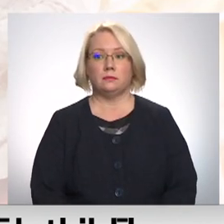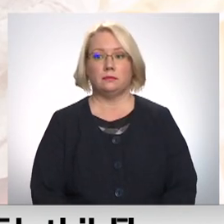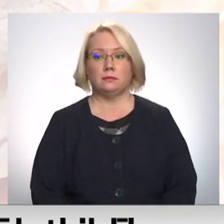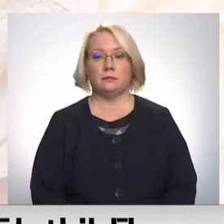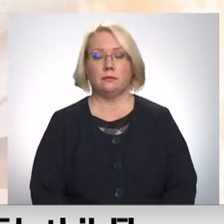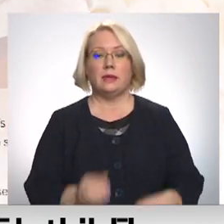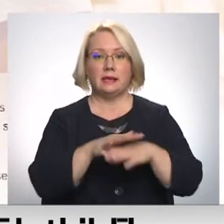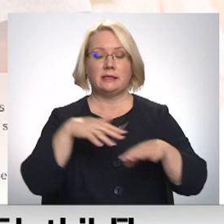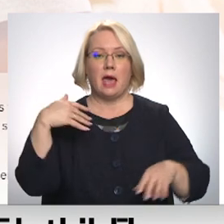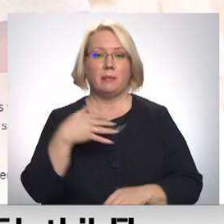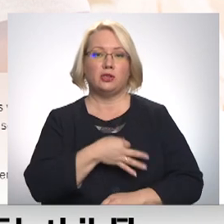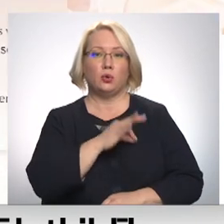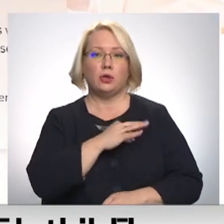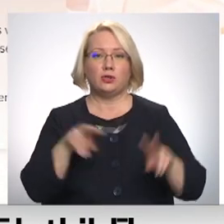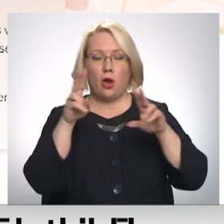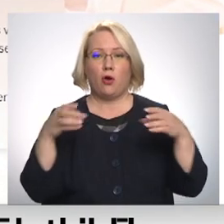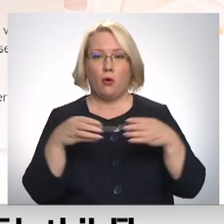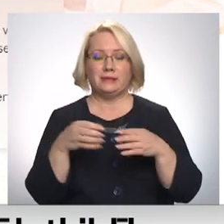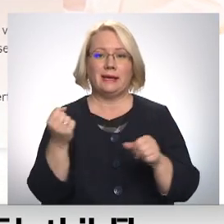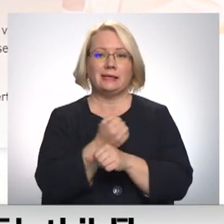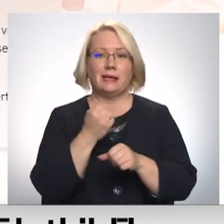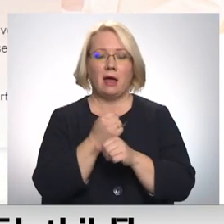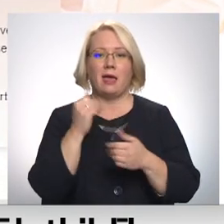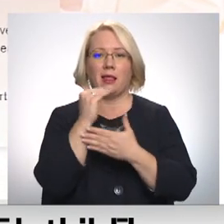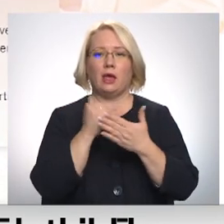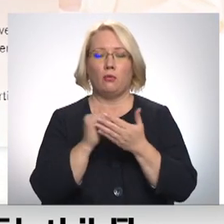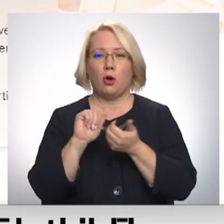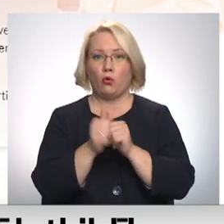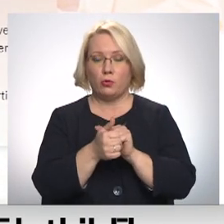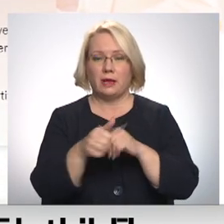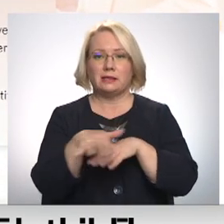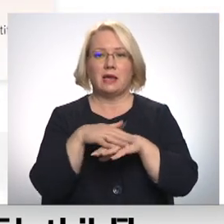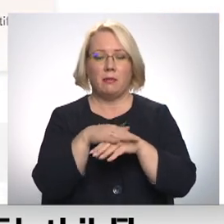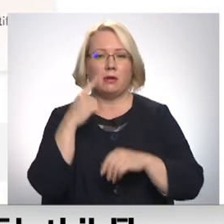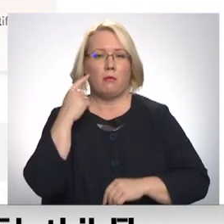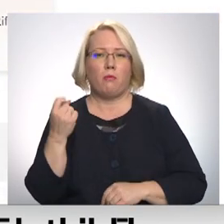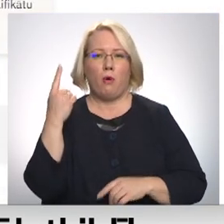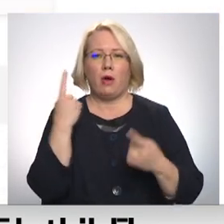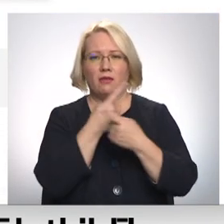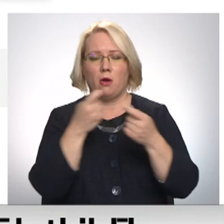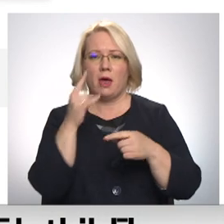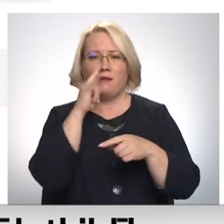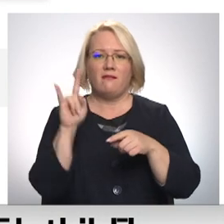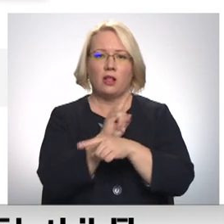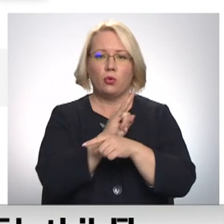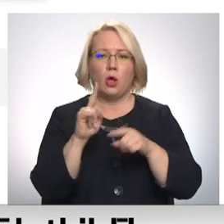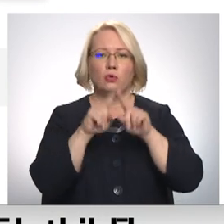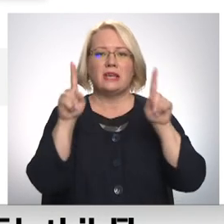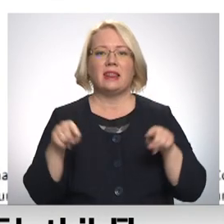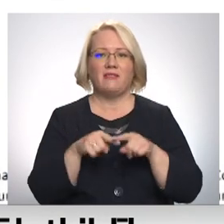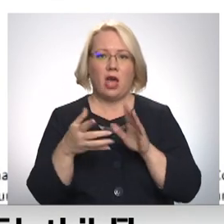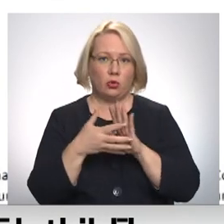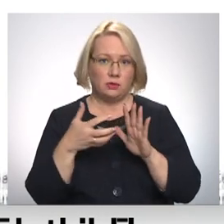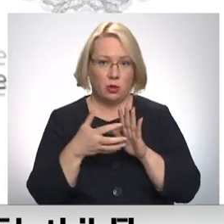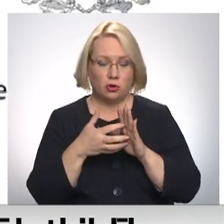Sēmas juridiskā komisija izstrādājas likumu grozījums pēc sabiedrība izskanējušās informācijas par viltotu certifikāti izmantošanu.